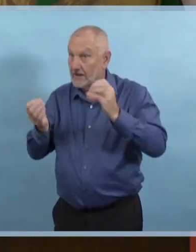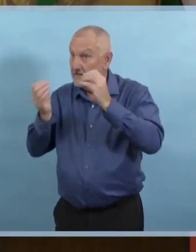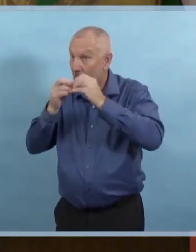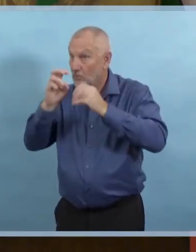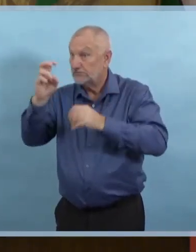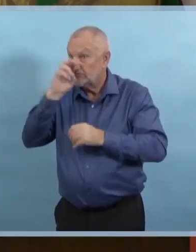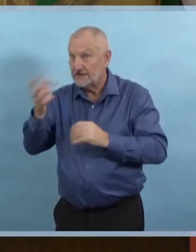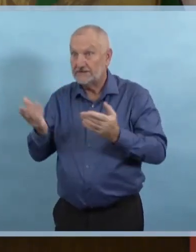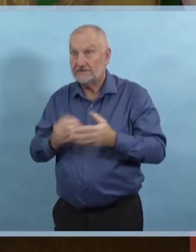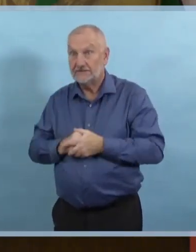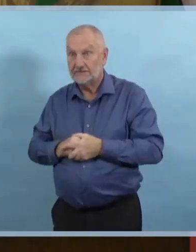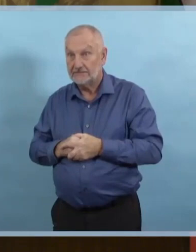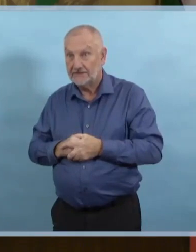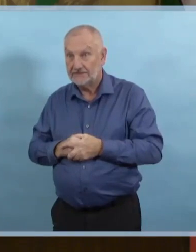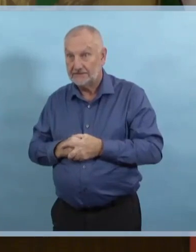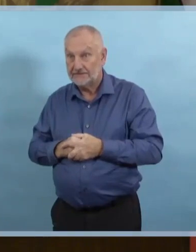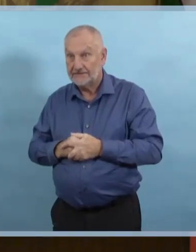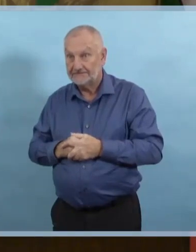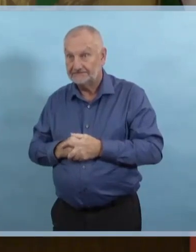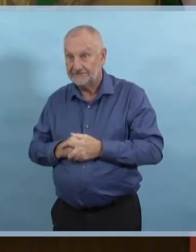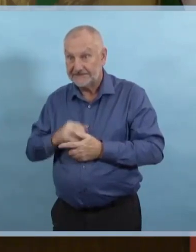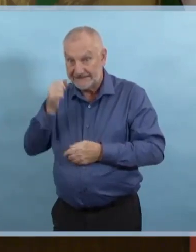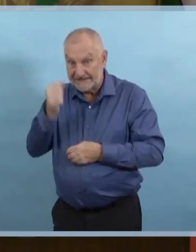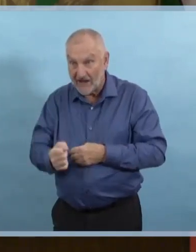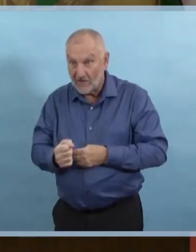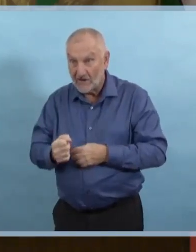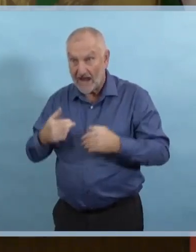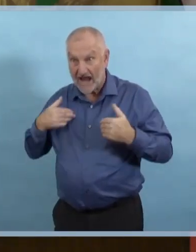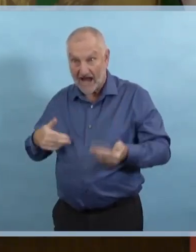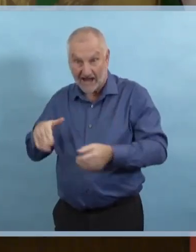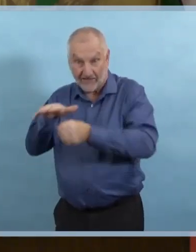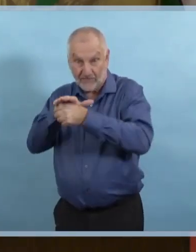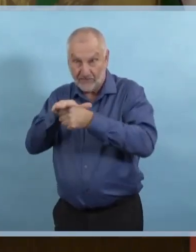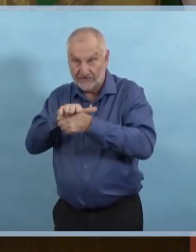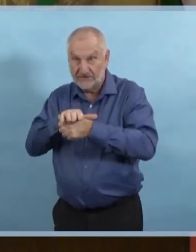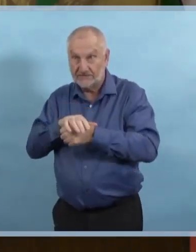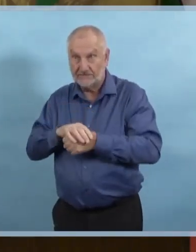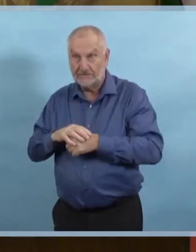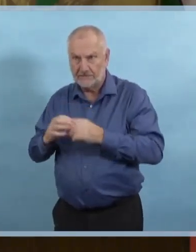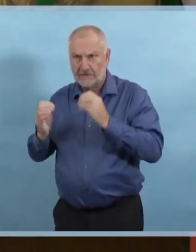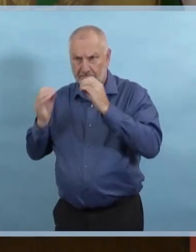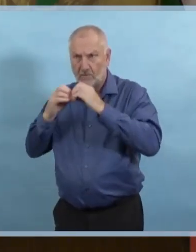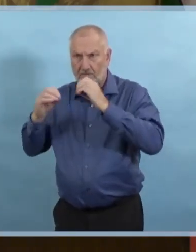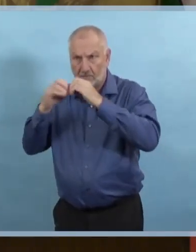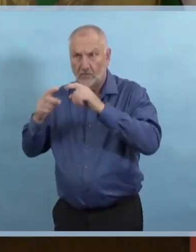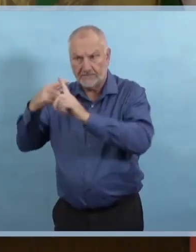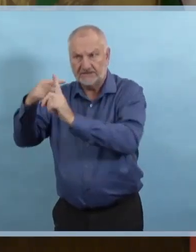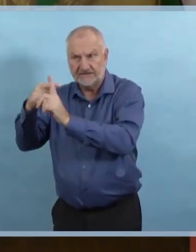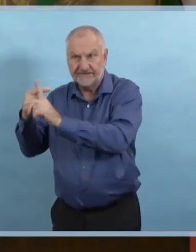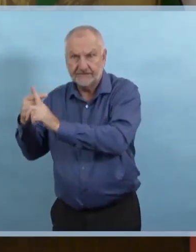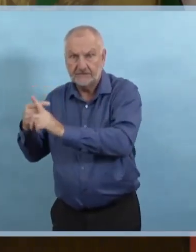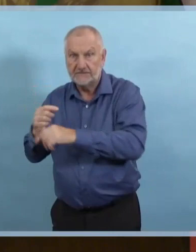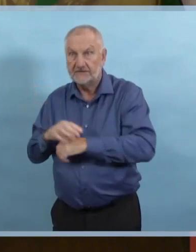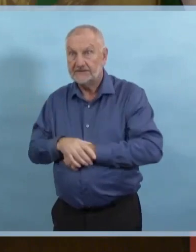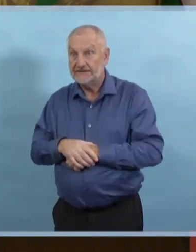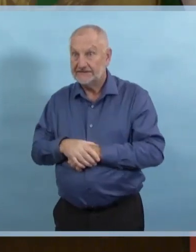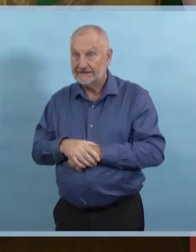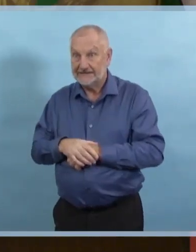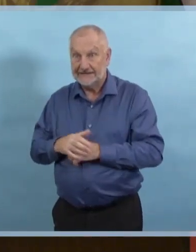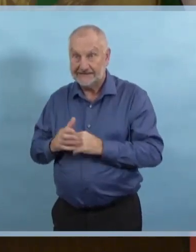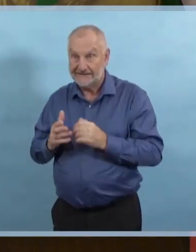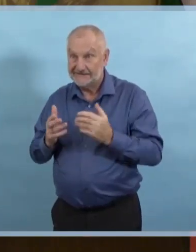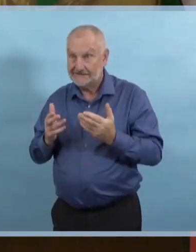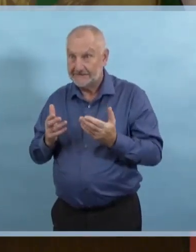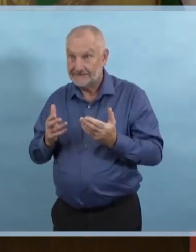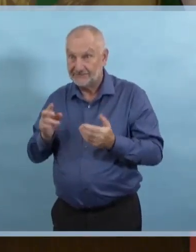Et donc, nous avons bien entamé la deuxième vague. Et les contacts prolongés à l'intérieur avec un grand nombre de